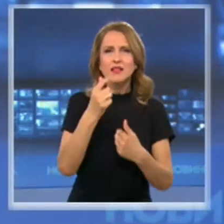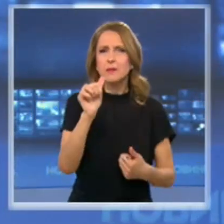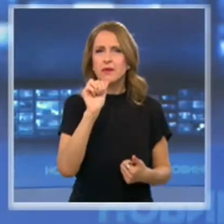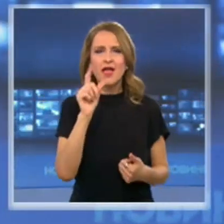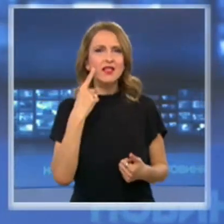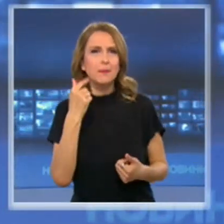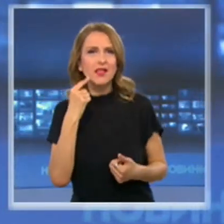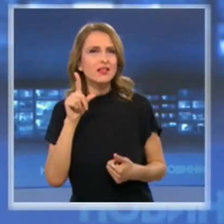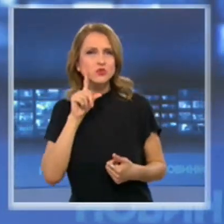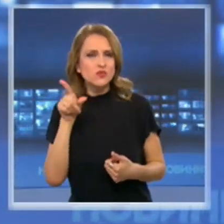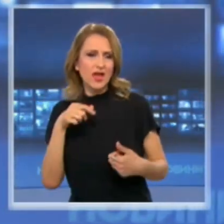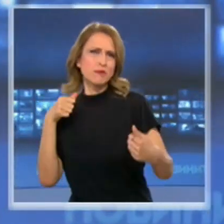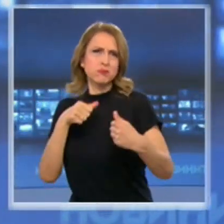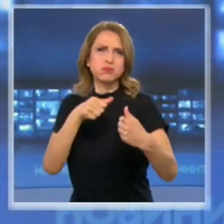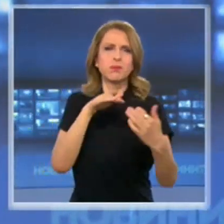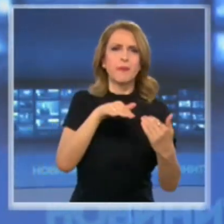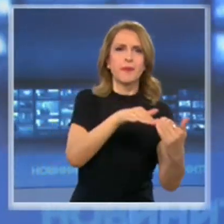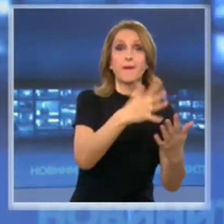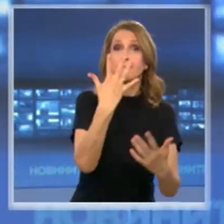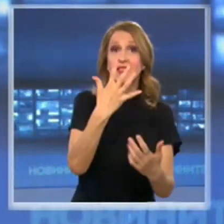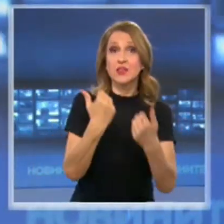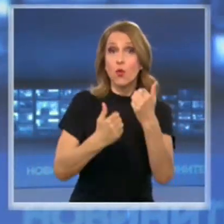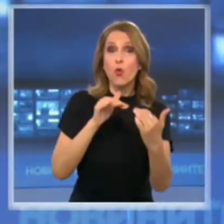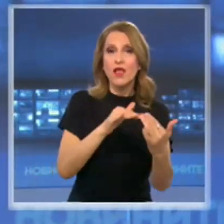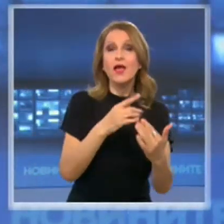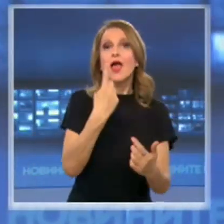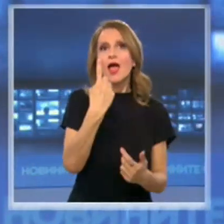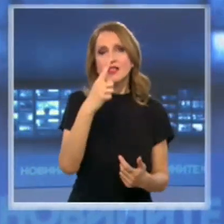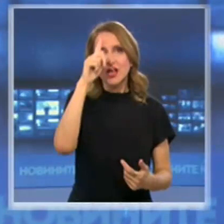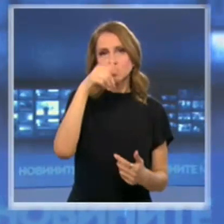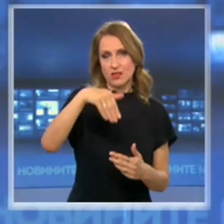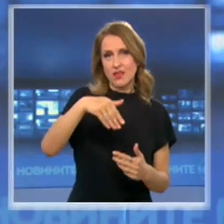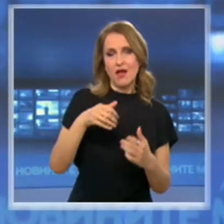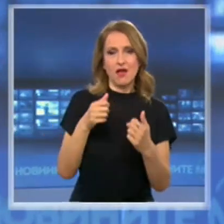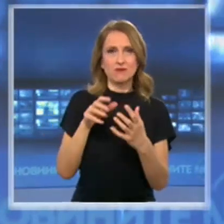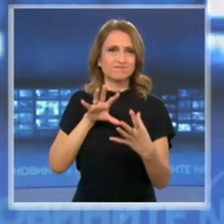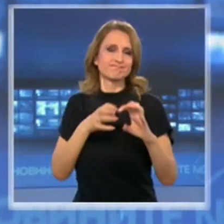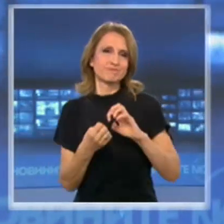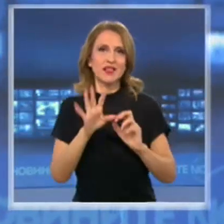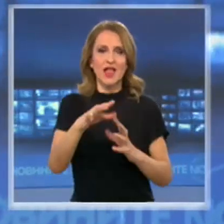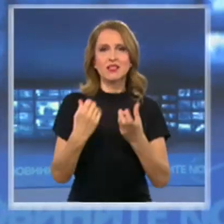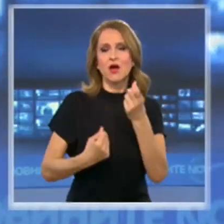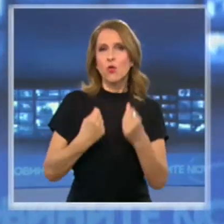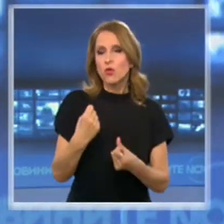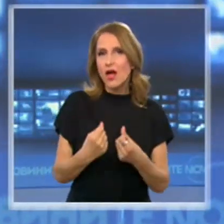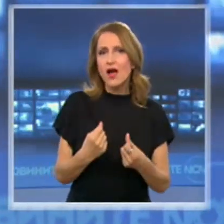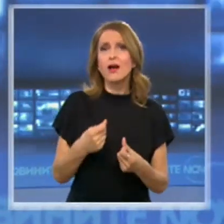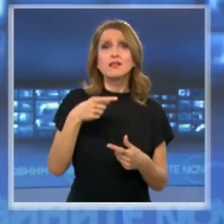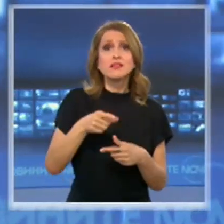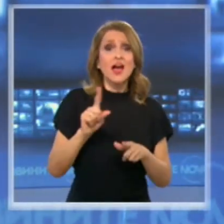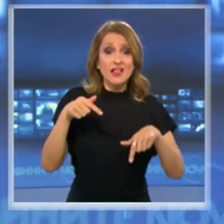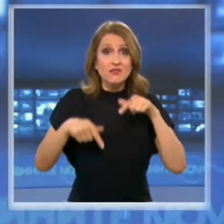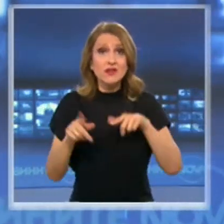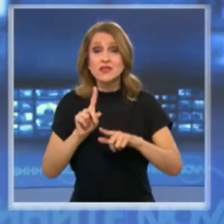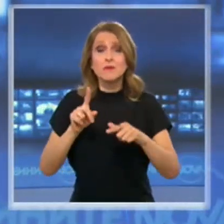помете пет автомобила, остави възрастна жена с увреждане, без начин да се предвижва в града. Десетки зрители поискаха да ѝ